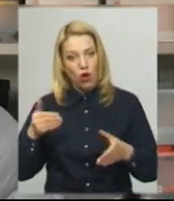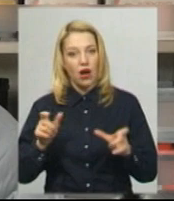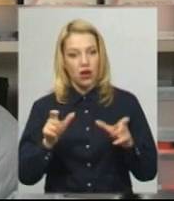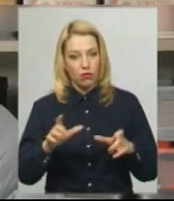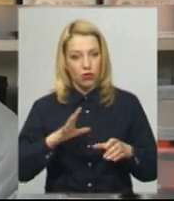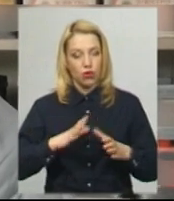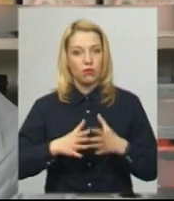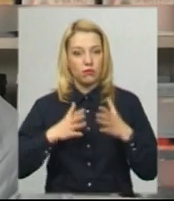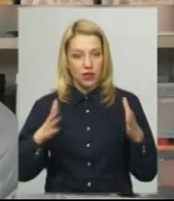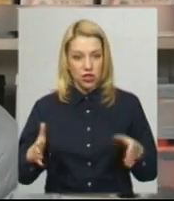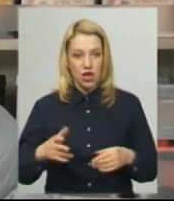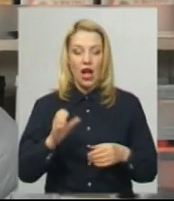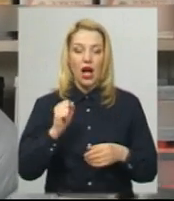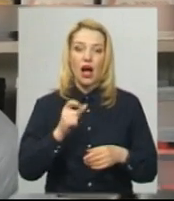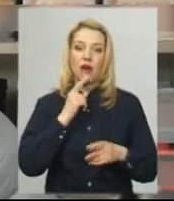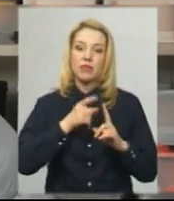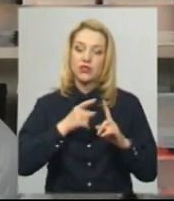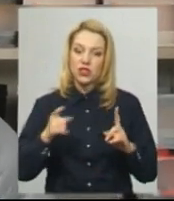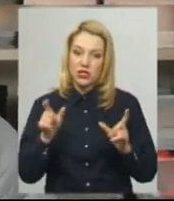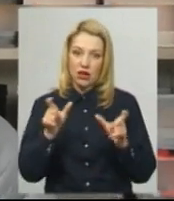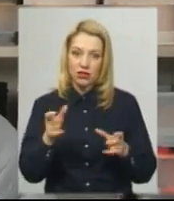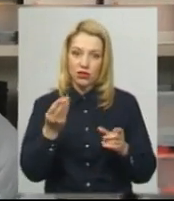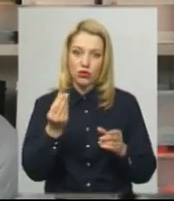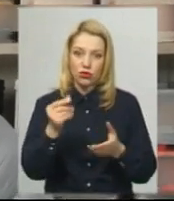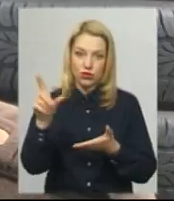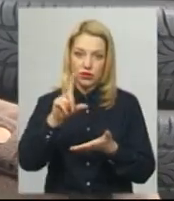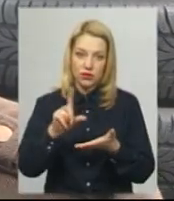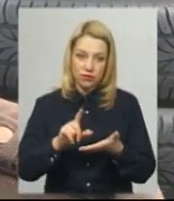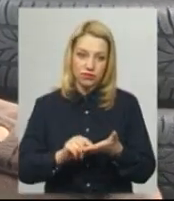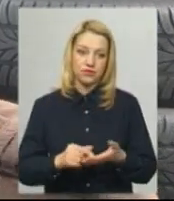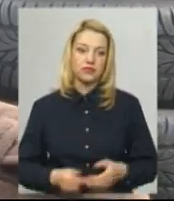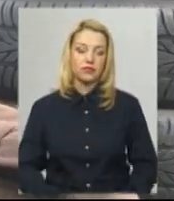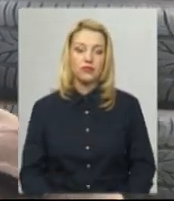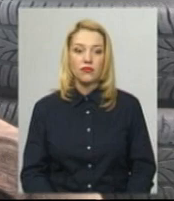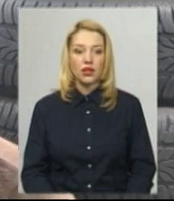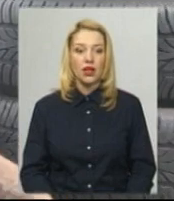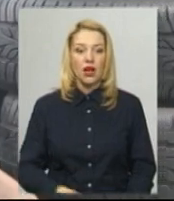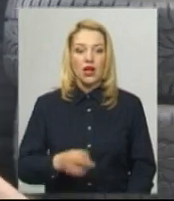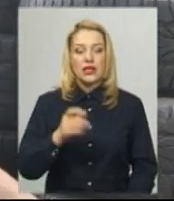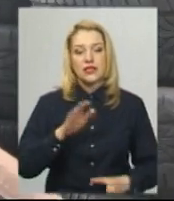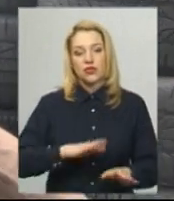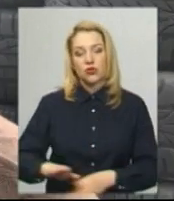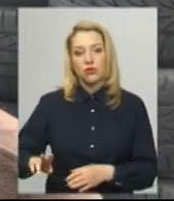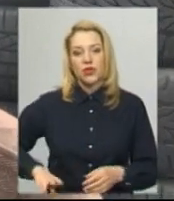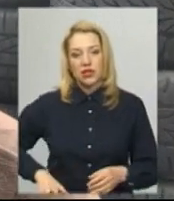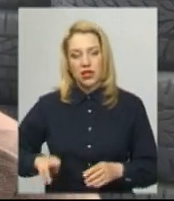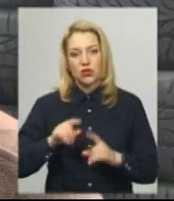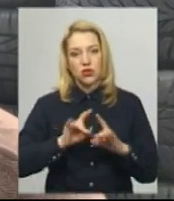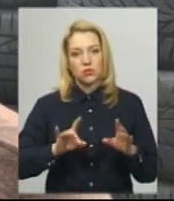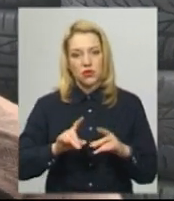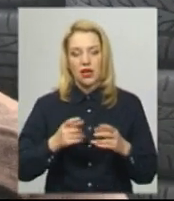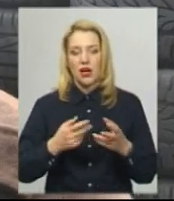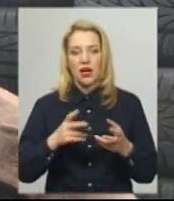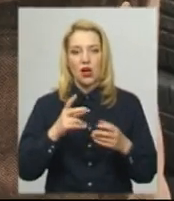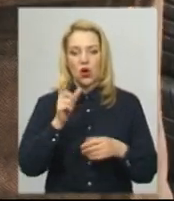Видно, під час карантину у людей стало менше коштів і набагато менше стало клієнтів. Заступник директора ринку Ярослав Туз розповідає, покупців не